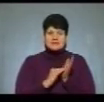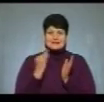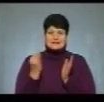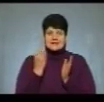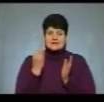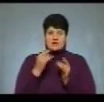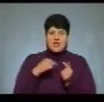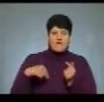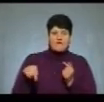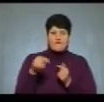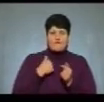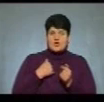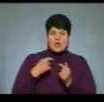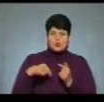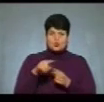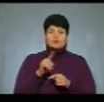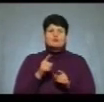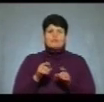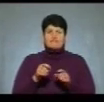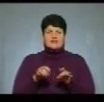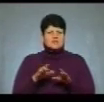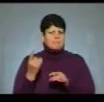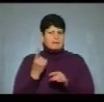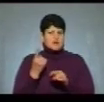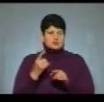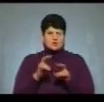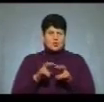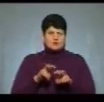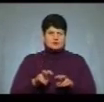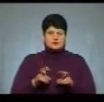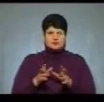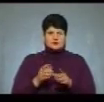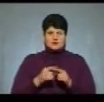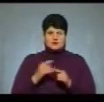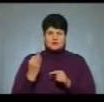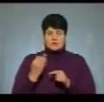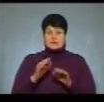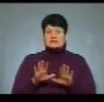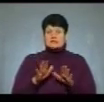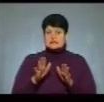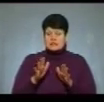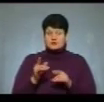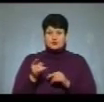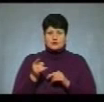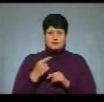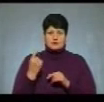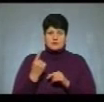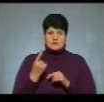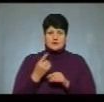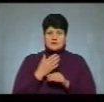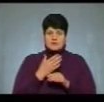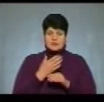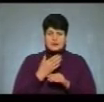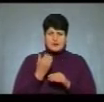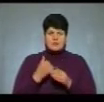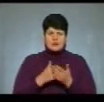воєнної округи. Чому саме ви вперше вирішили досліджувати історію воєнної округи УПА? Так сталося, що Тернопільщина не має якогось якісного